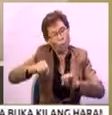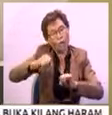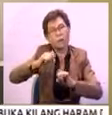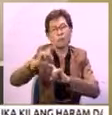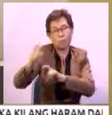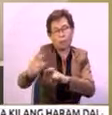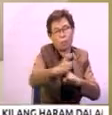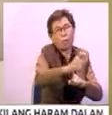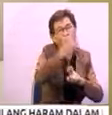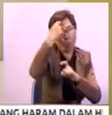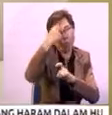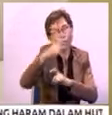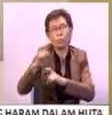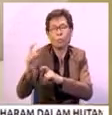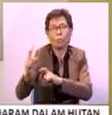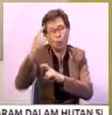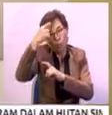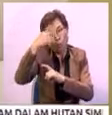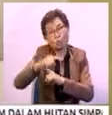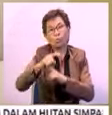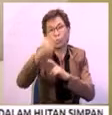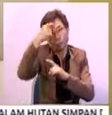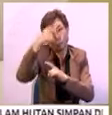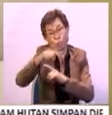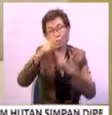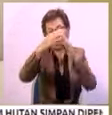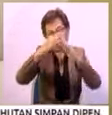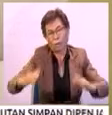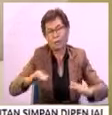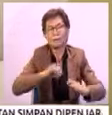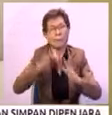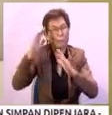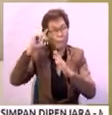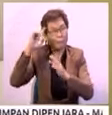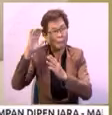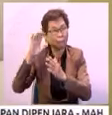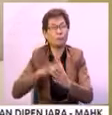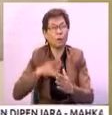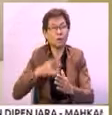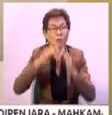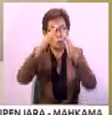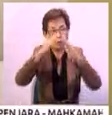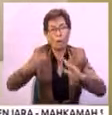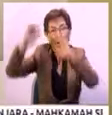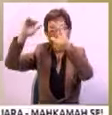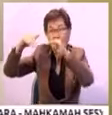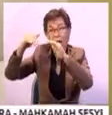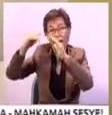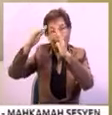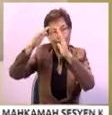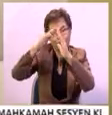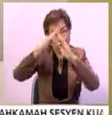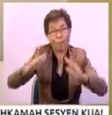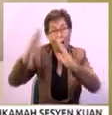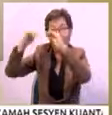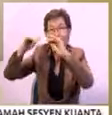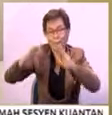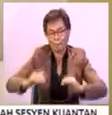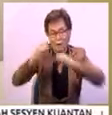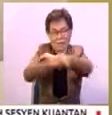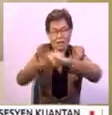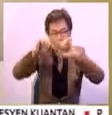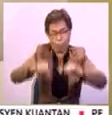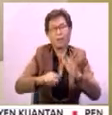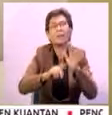Dan saya yakin paling banyak adalah rumah harapan ini boleh dibangunkan di pingkat negeri. Kerana semua projek